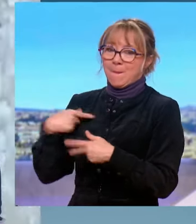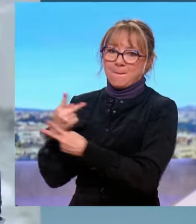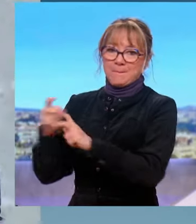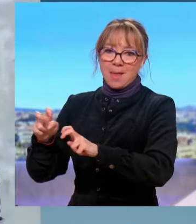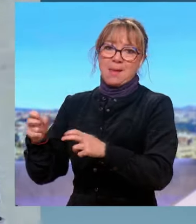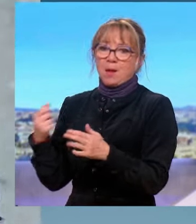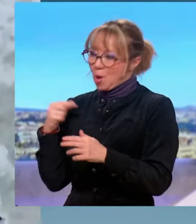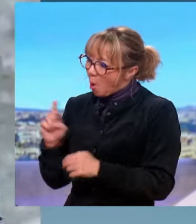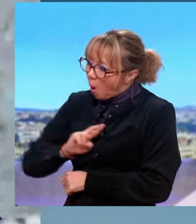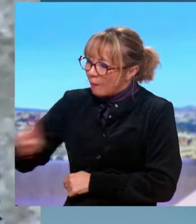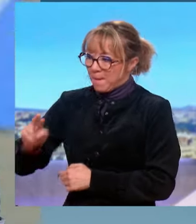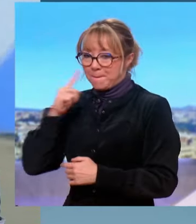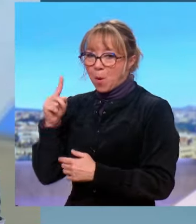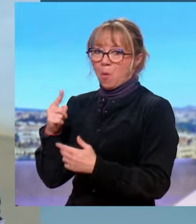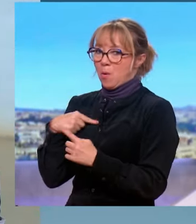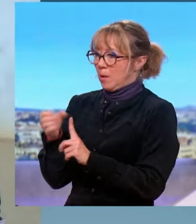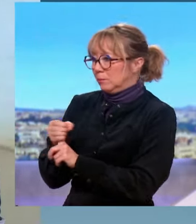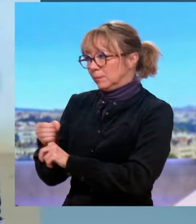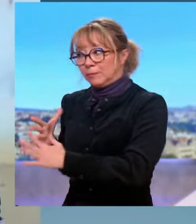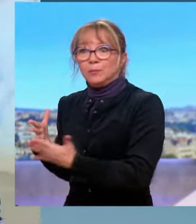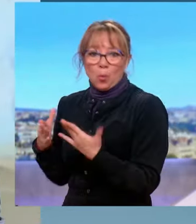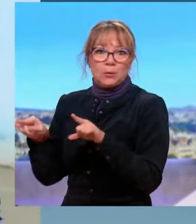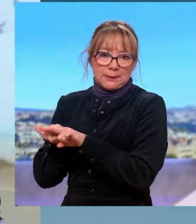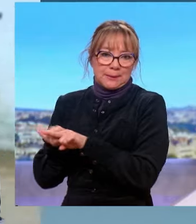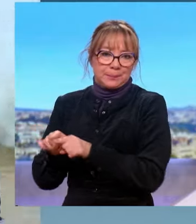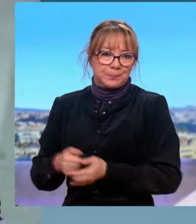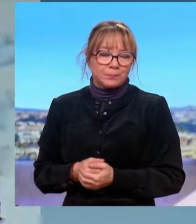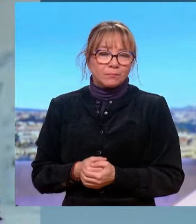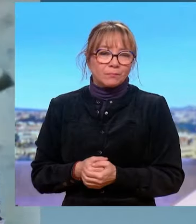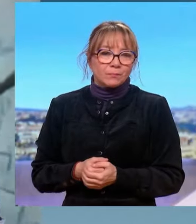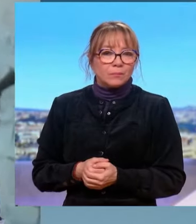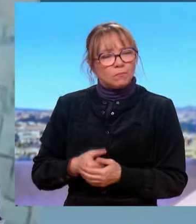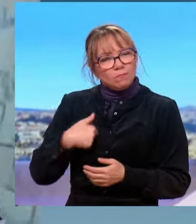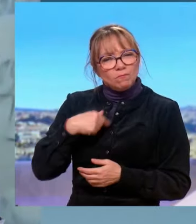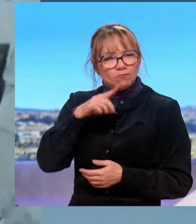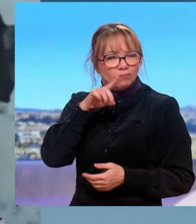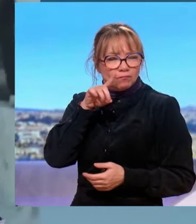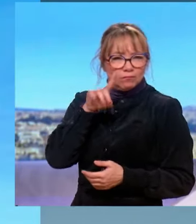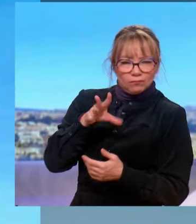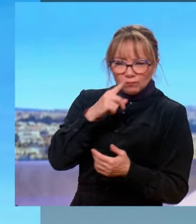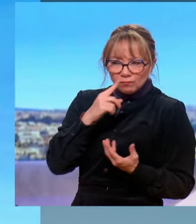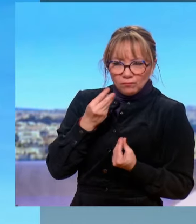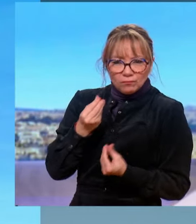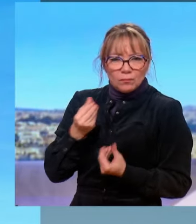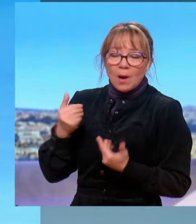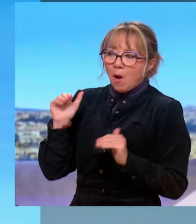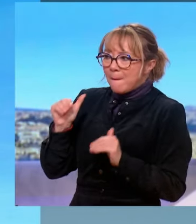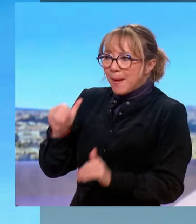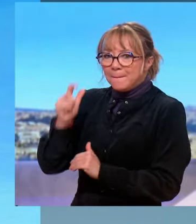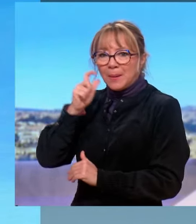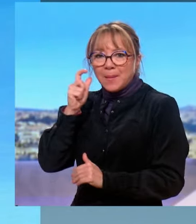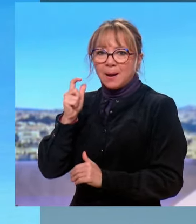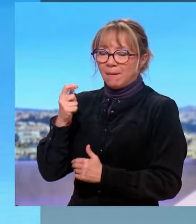et pour permettre la libération des otages. Ça me semble absolument indispensable. Mais n'avez-vous pas l'impression qu'encore une fois, Emmanuel Macron s'était rendu sur place,